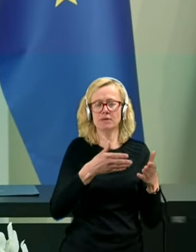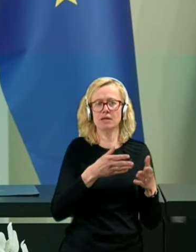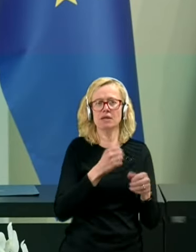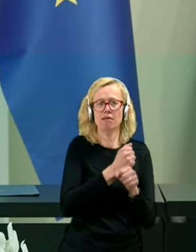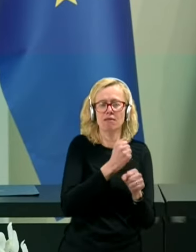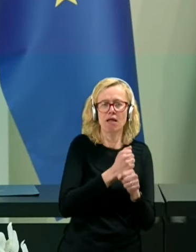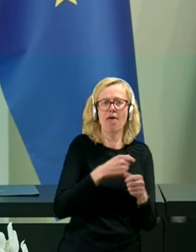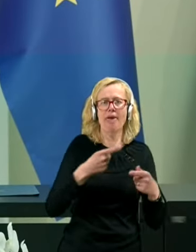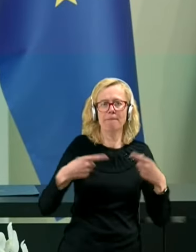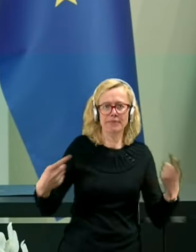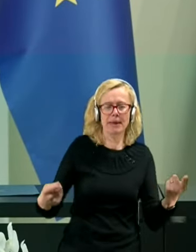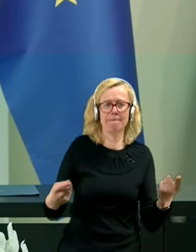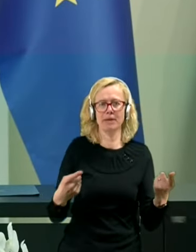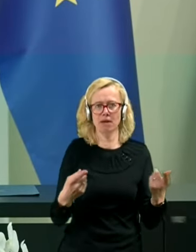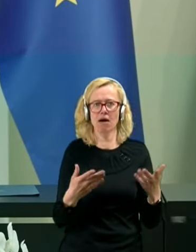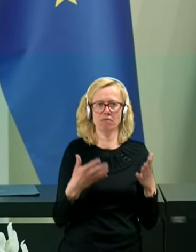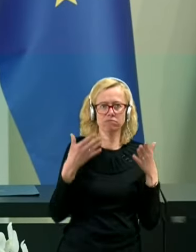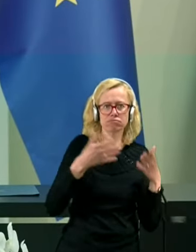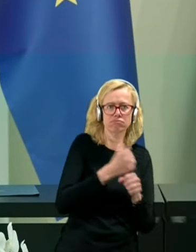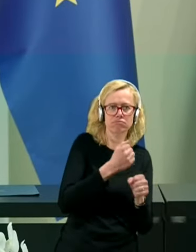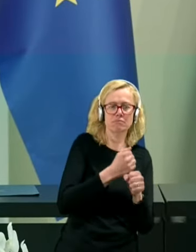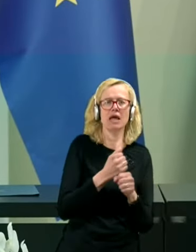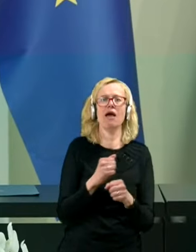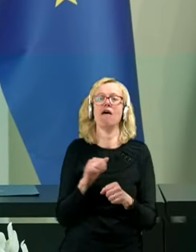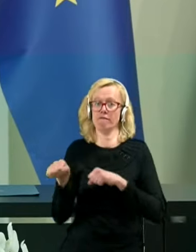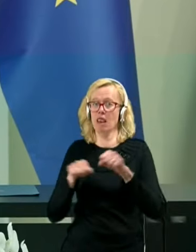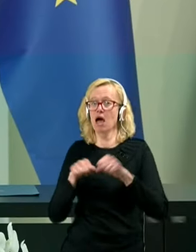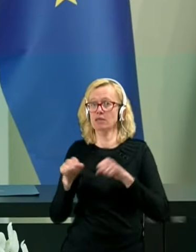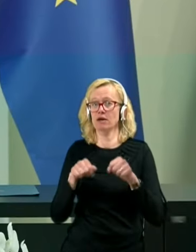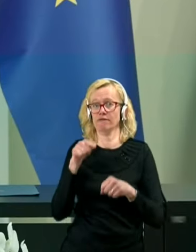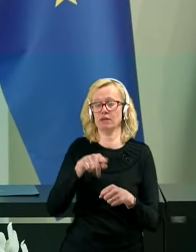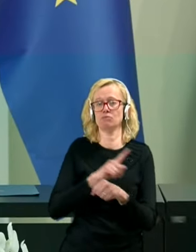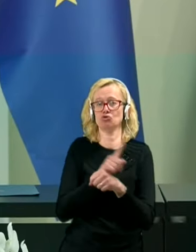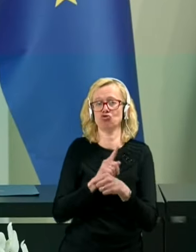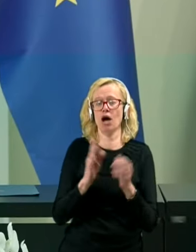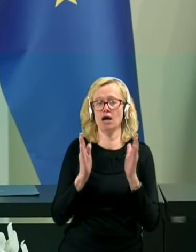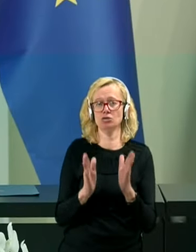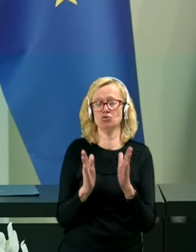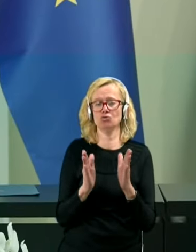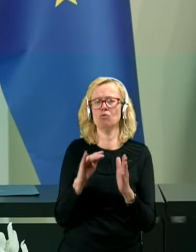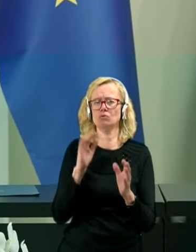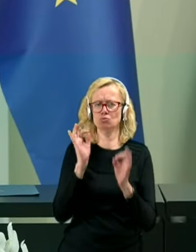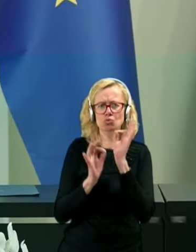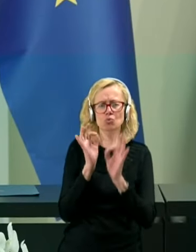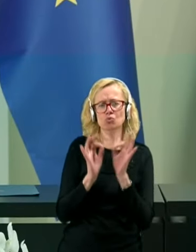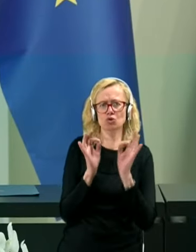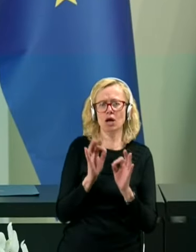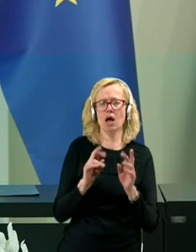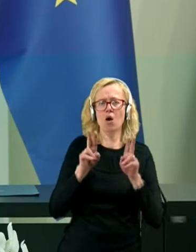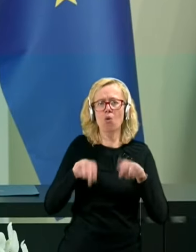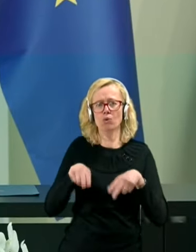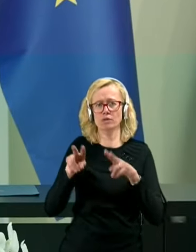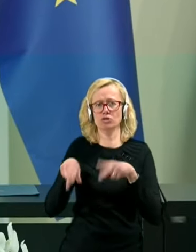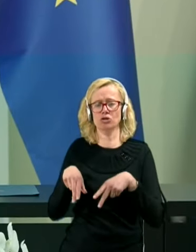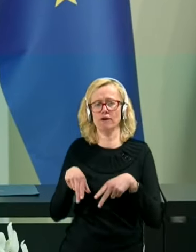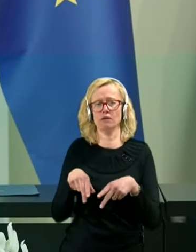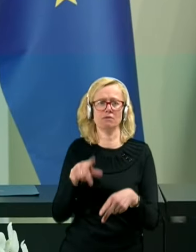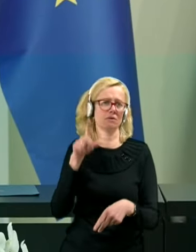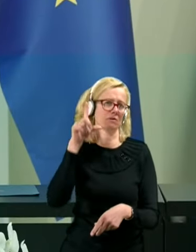je vlada v tem času skušala ursničovati ključne